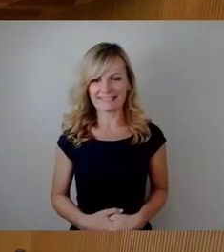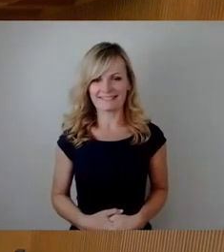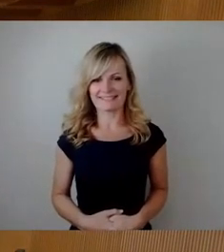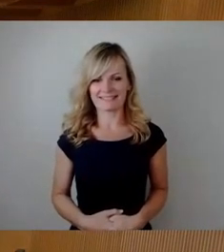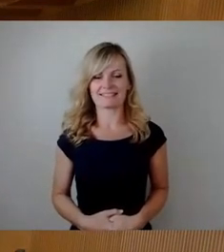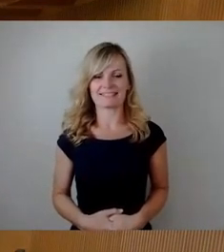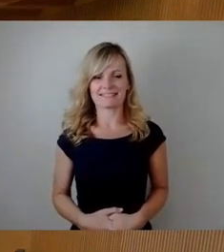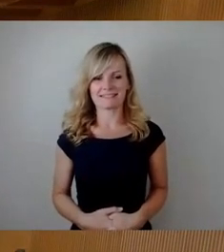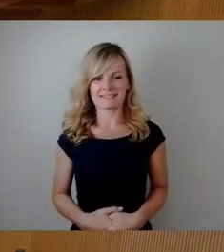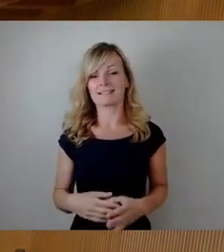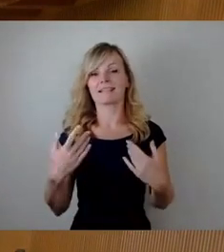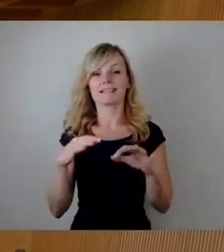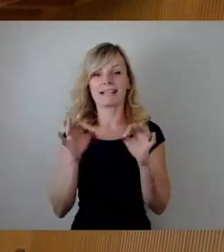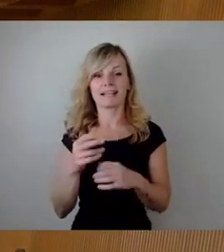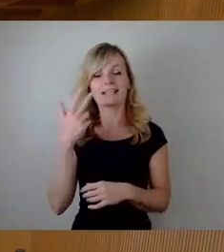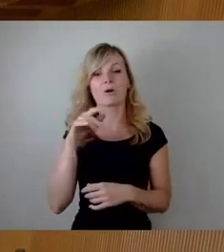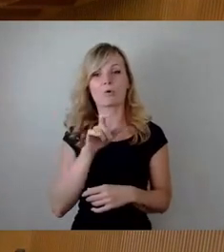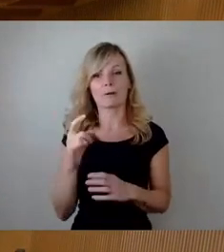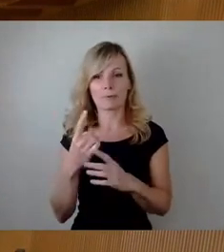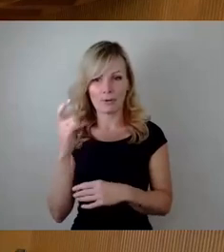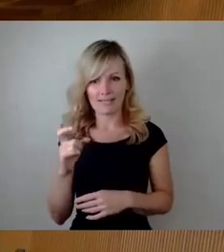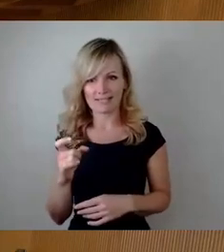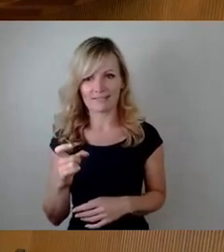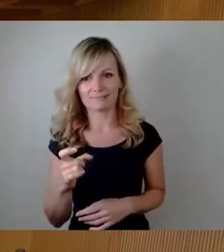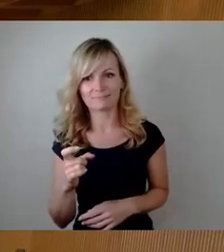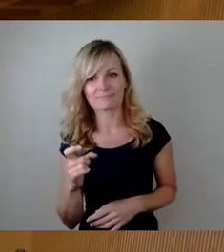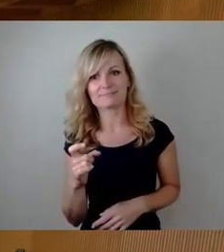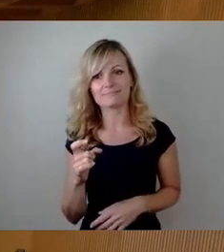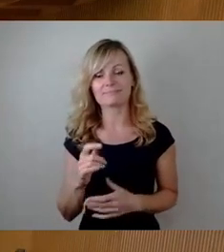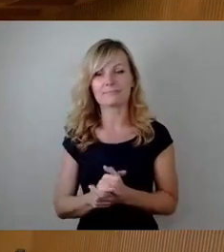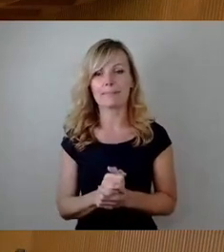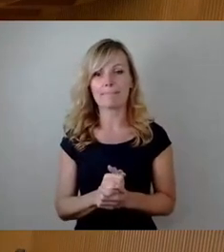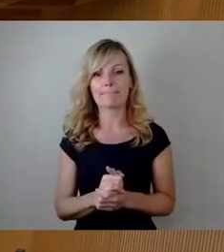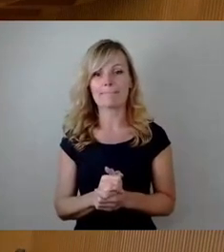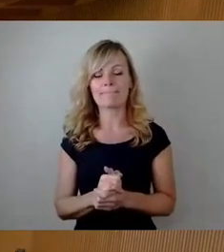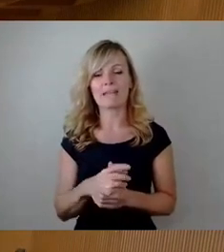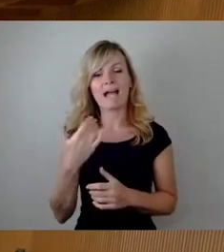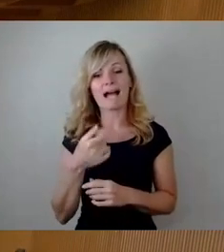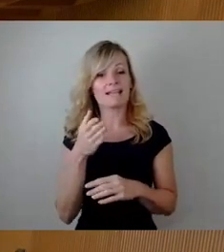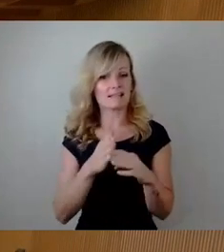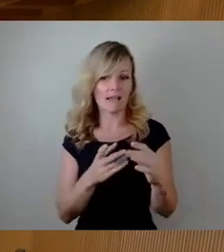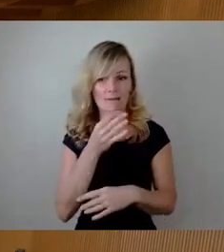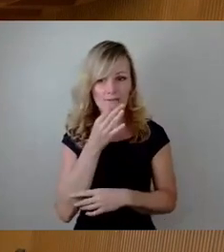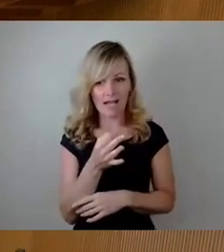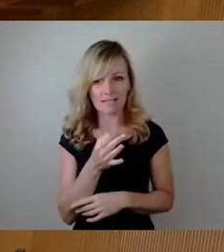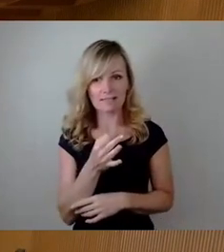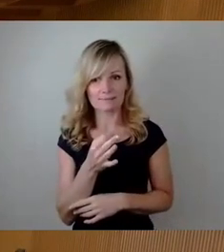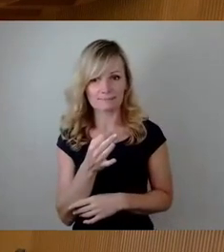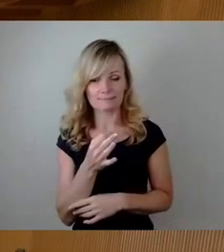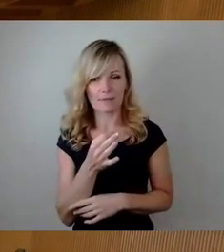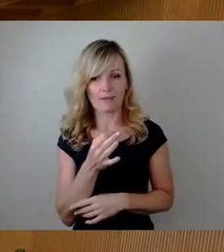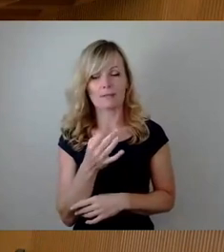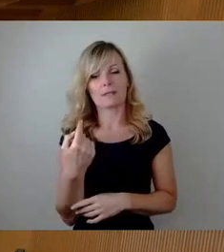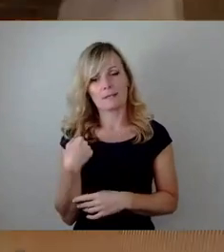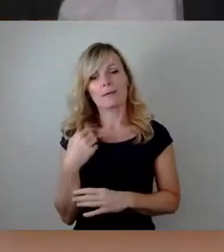Sehr geehrter Herr Bürgermeister, den einen Teil der Frage hatten Sie jetzt, sage ich mal, im Zuge der Aussprache